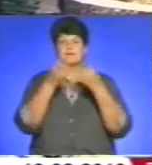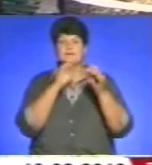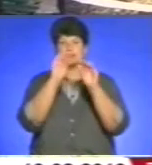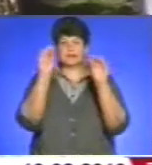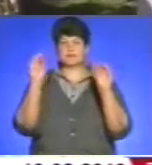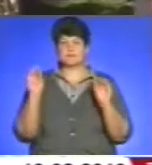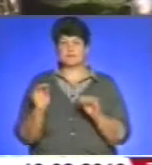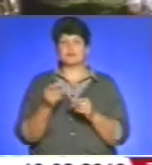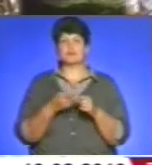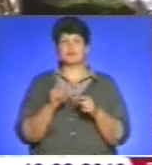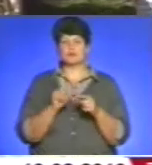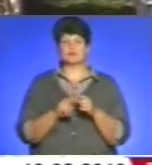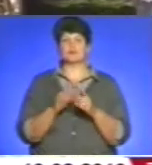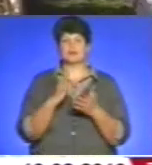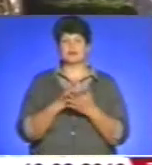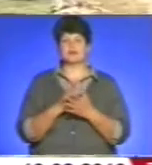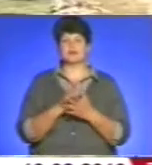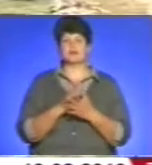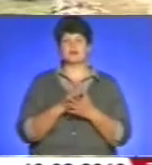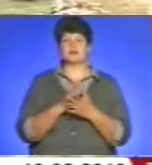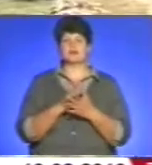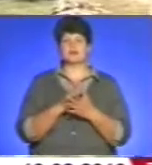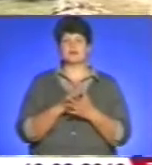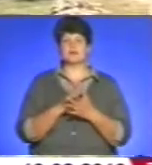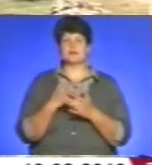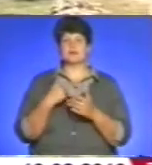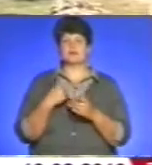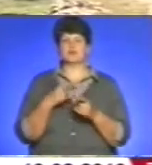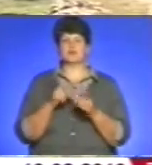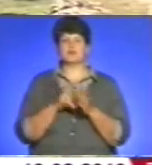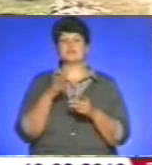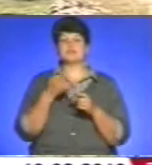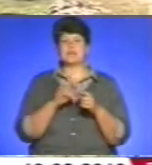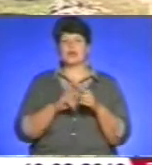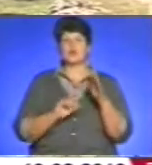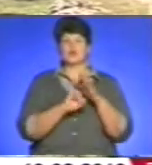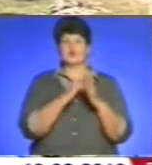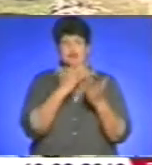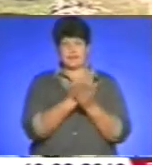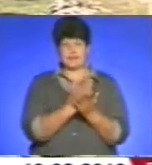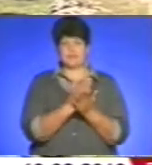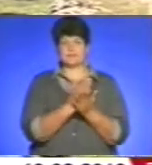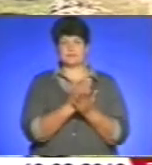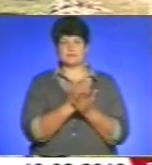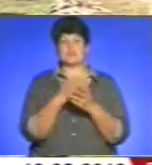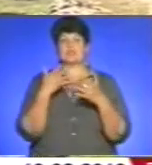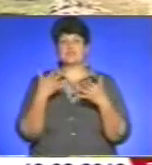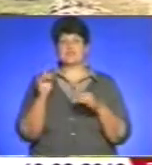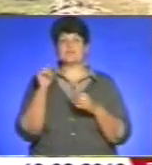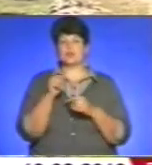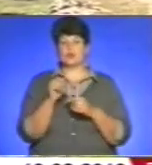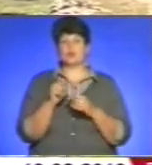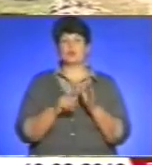з архітекторів Тернопільщини Володимиру Черкасу. Ми відштовхали від цієї основи, яка є, і вже від того ми